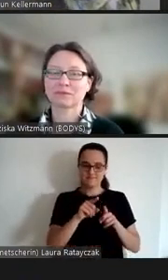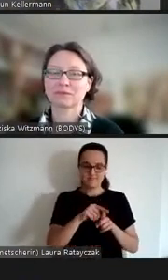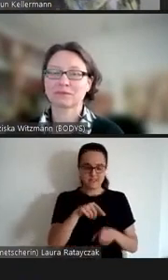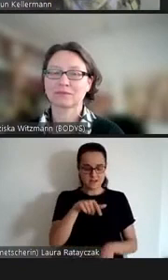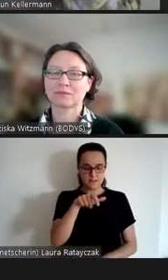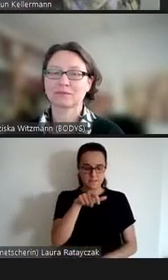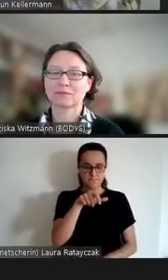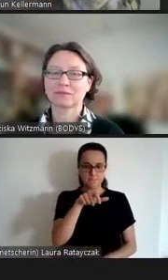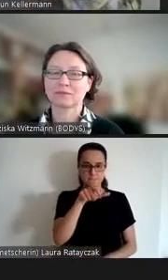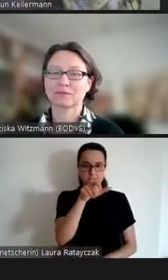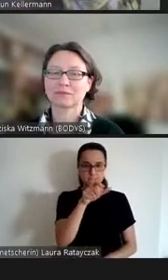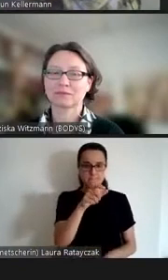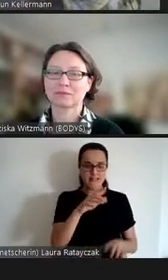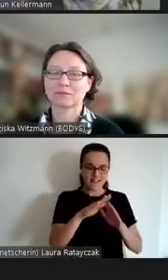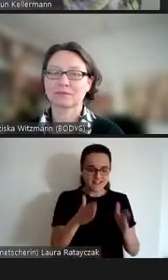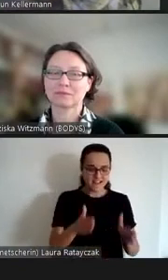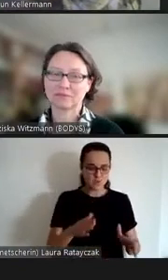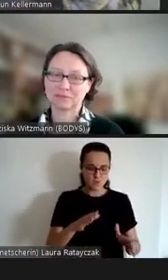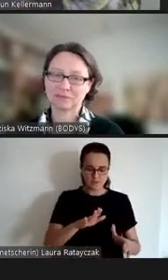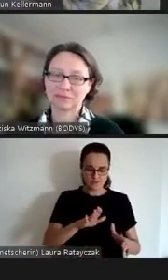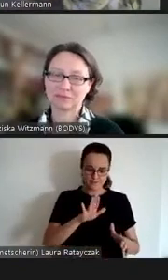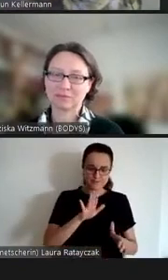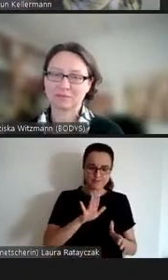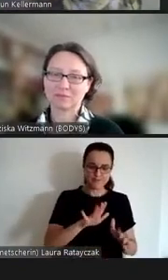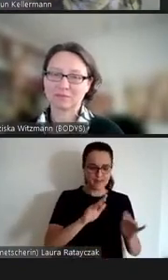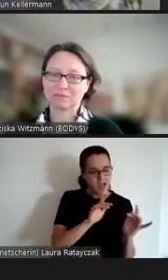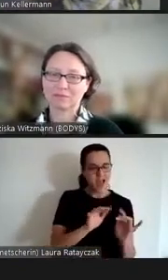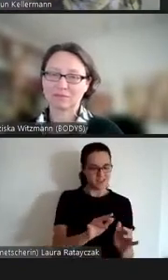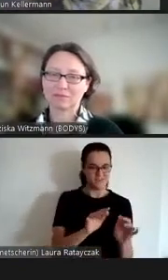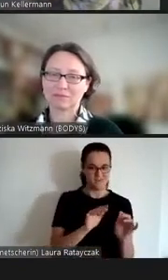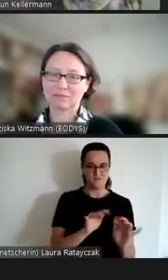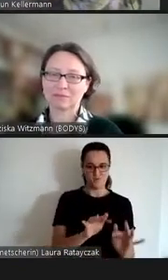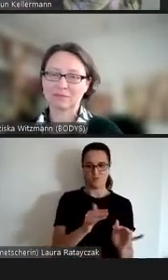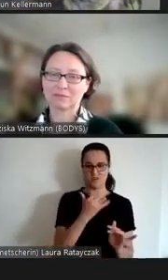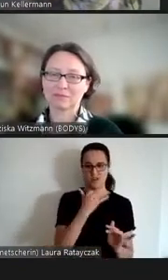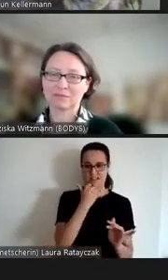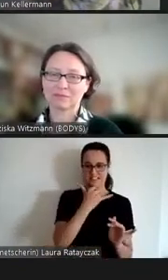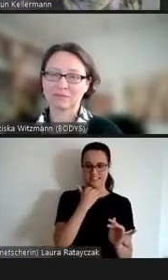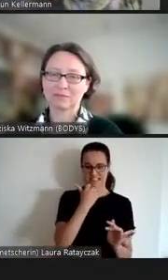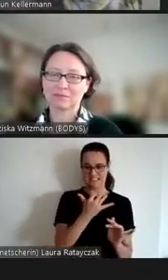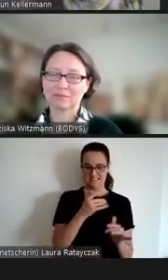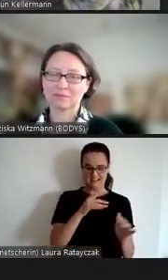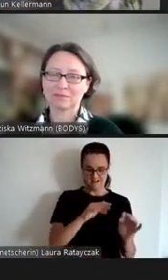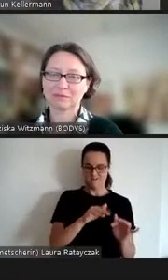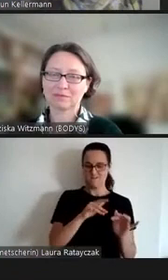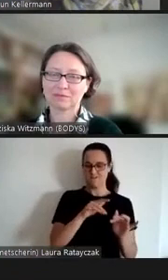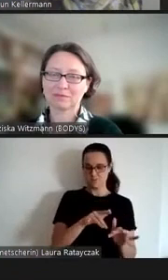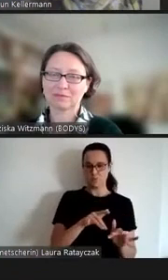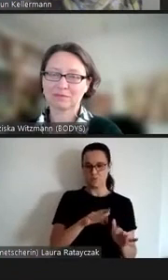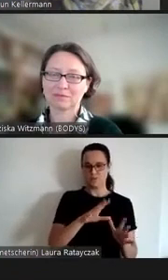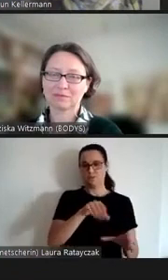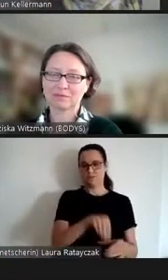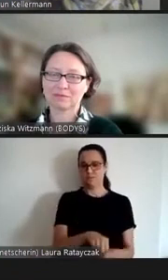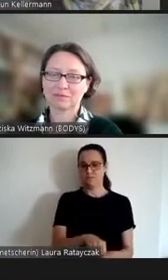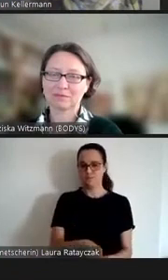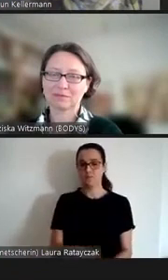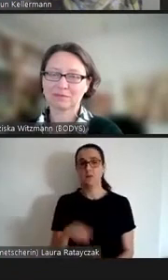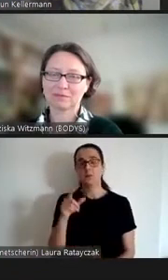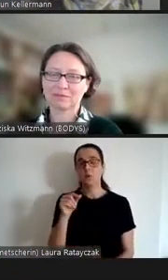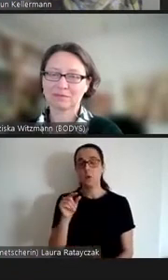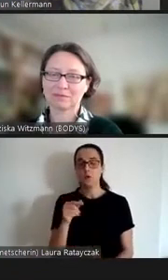Literatur mit dem Erzählen selbst Behinderung kann